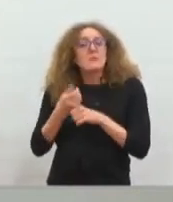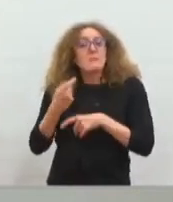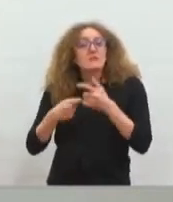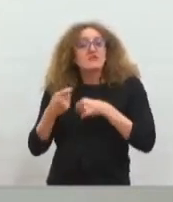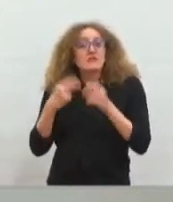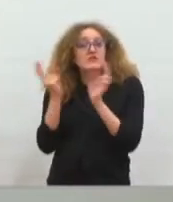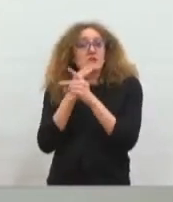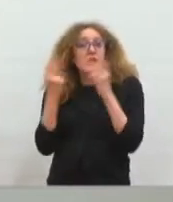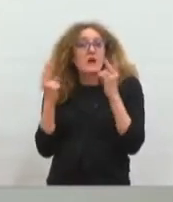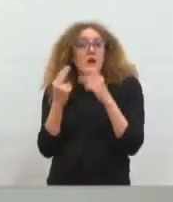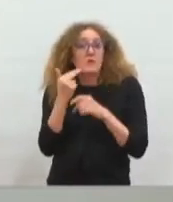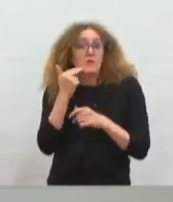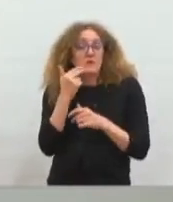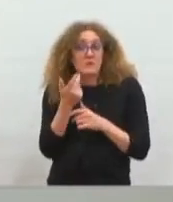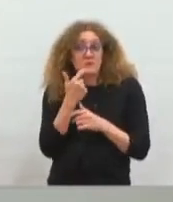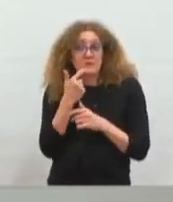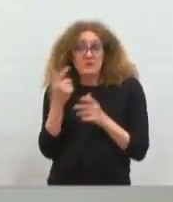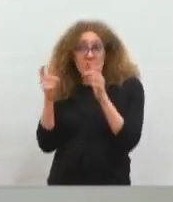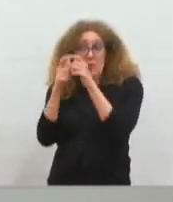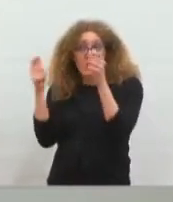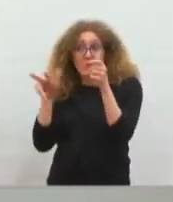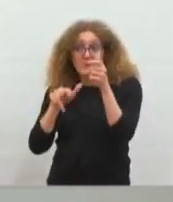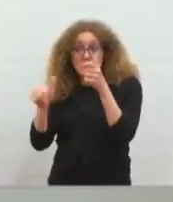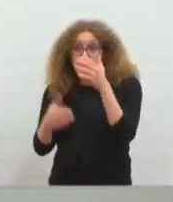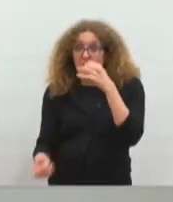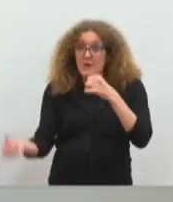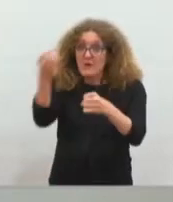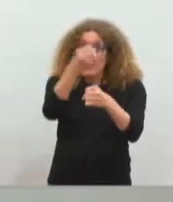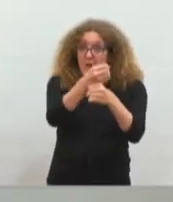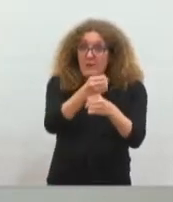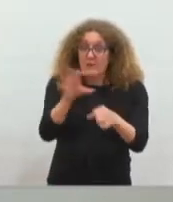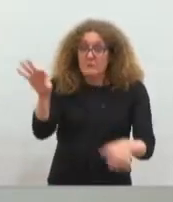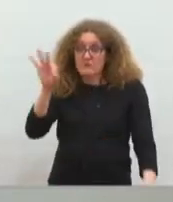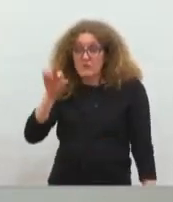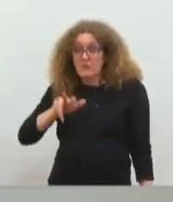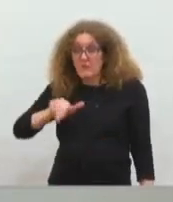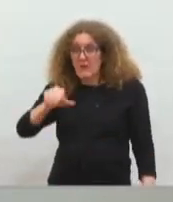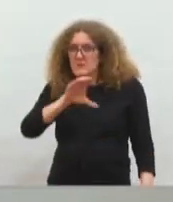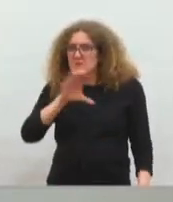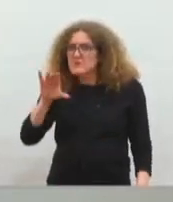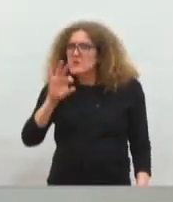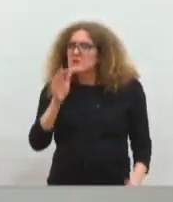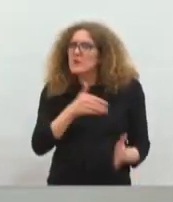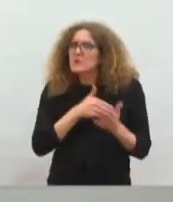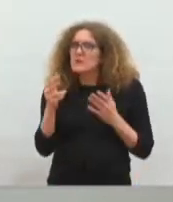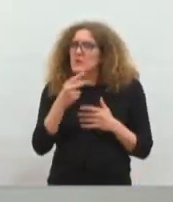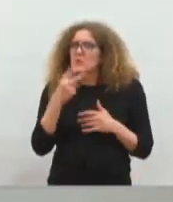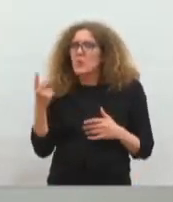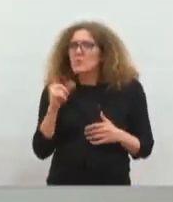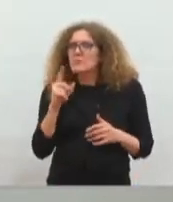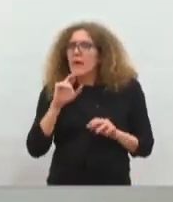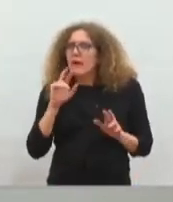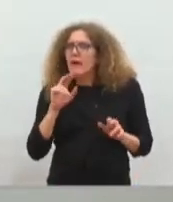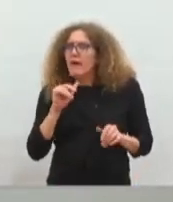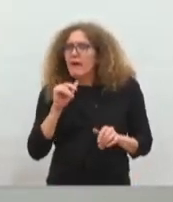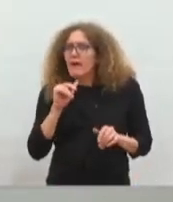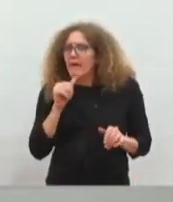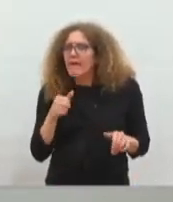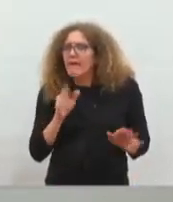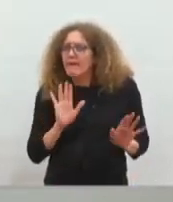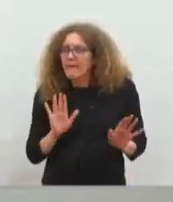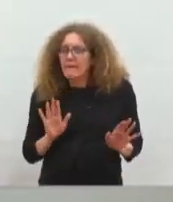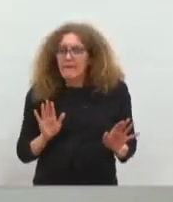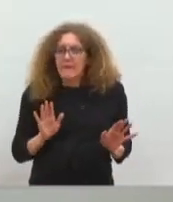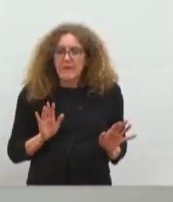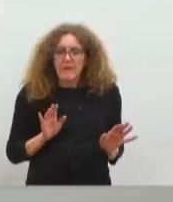l'entreprise qui va construire cet investissement à 150 millions d'euros, ce n pas un petit investissement, et bien il faudra